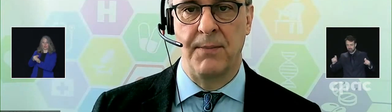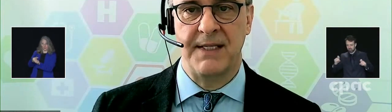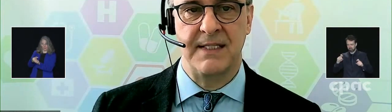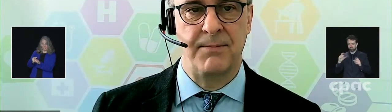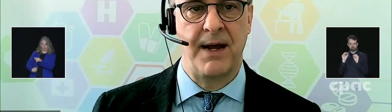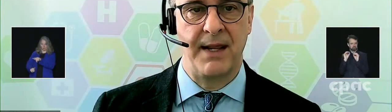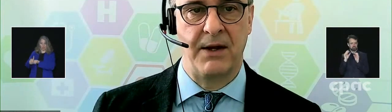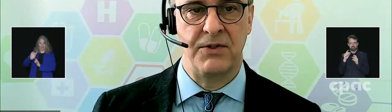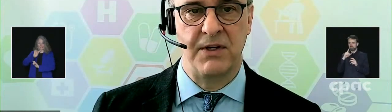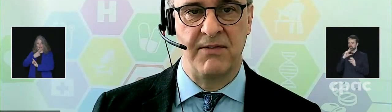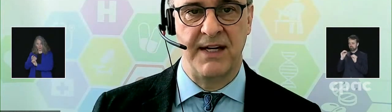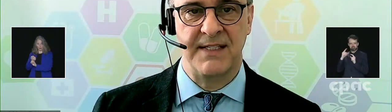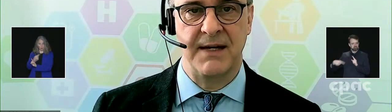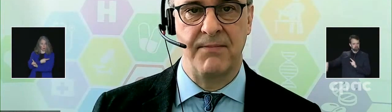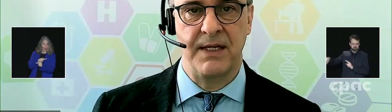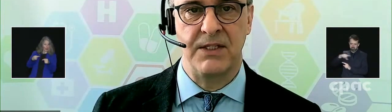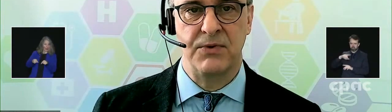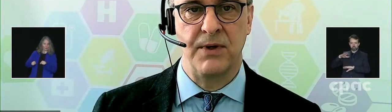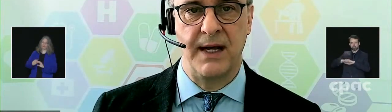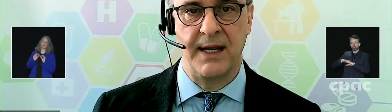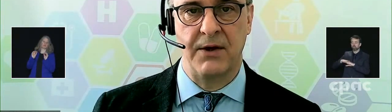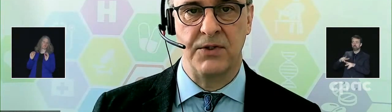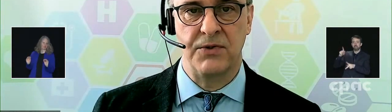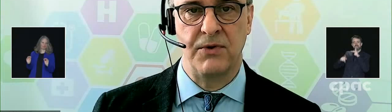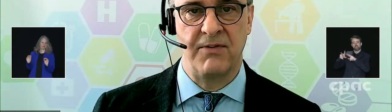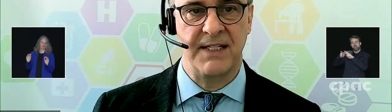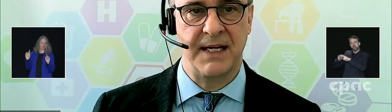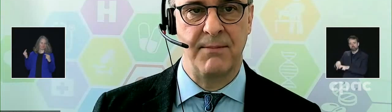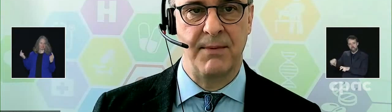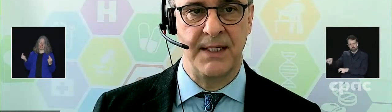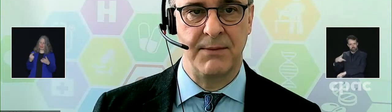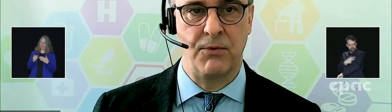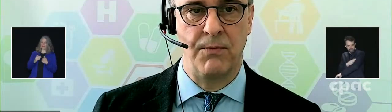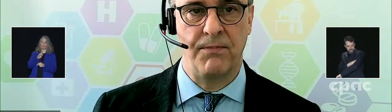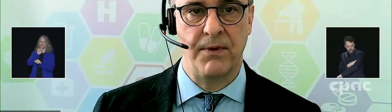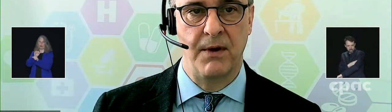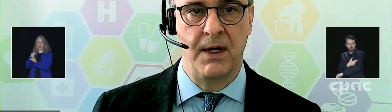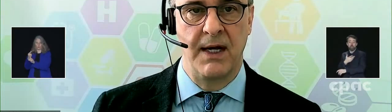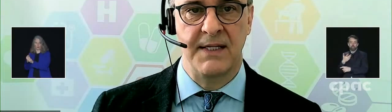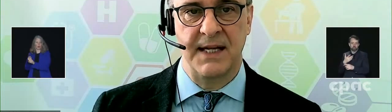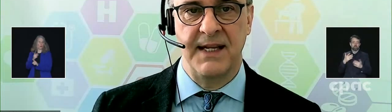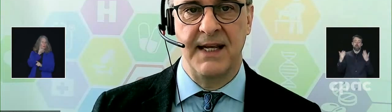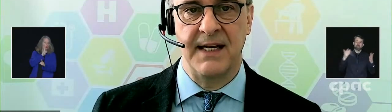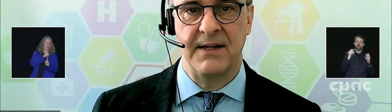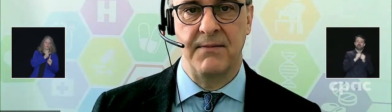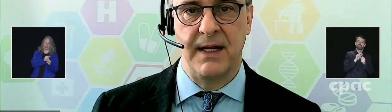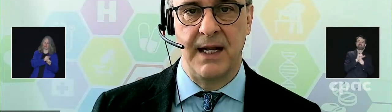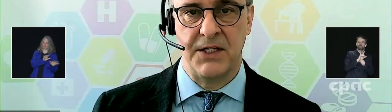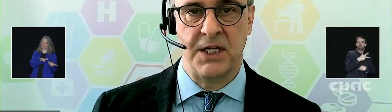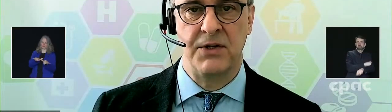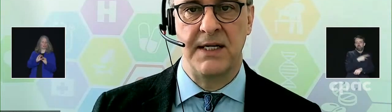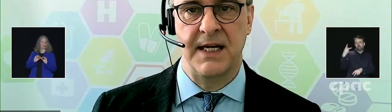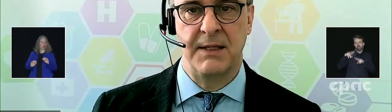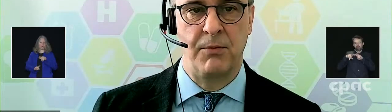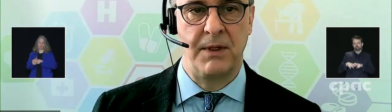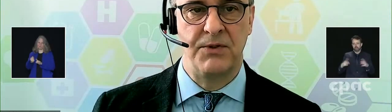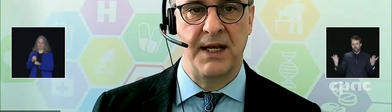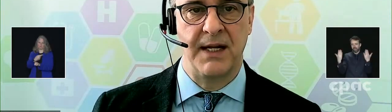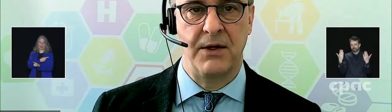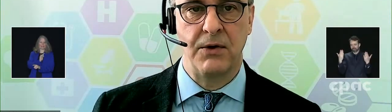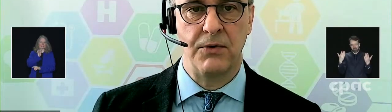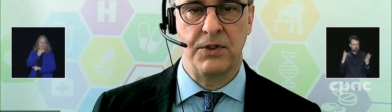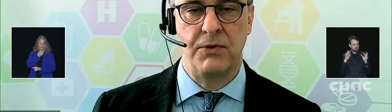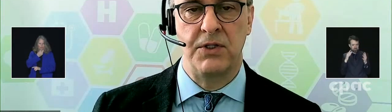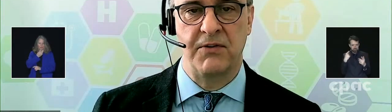groupes de participants ayant reçu le vaccin et ceux ayant reçu le vaccin placebo. Santé Canada et l'Agence de la santé